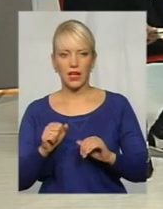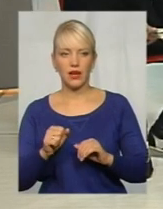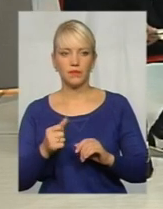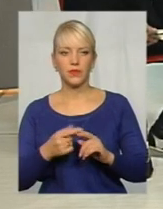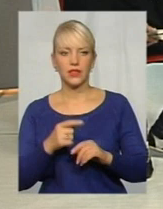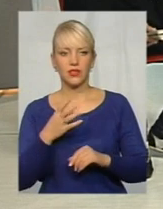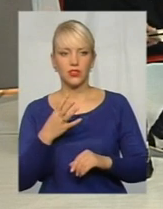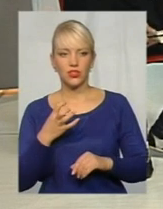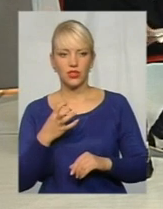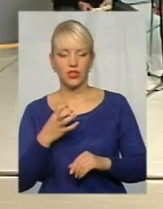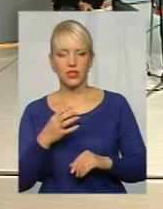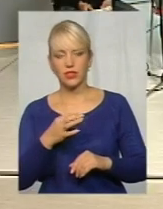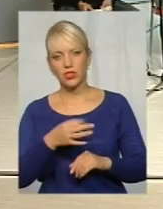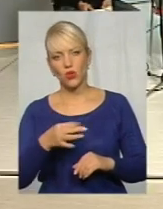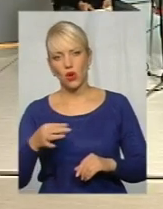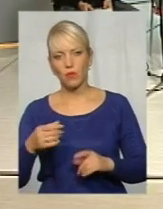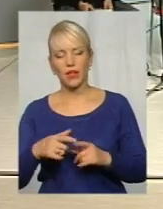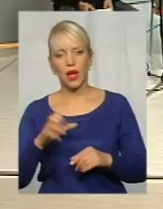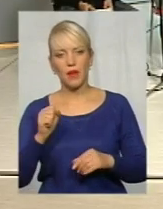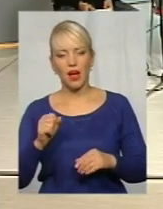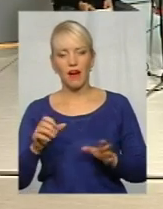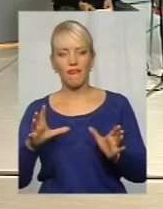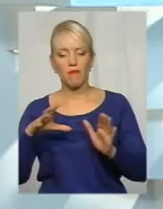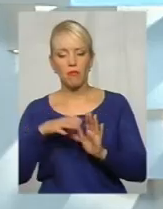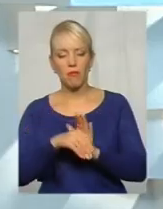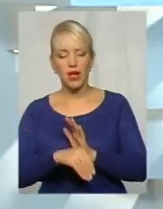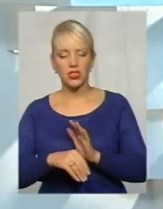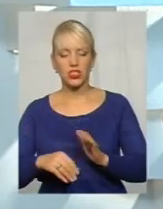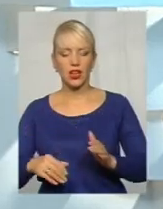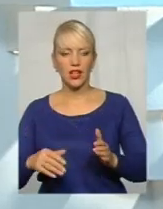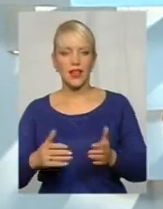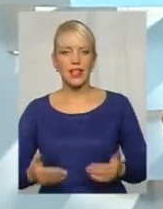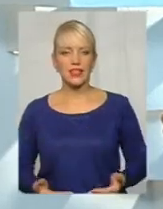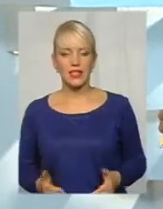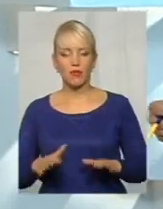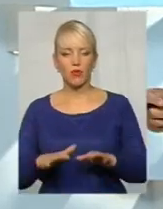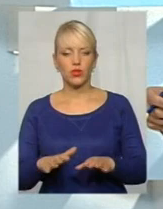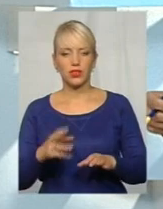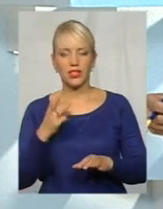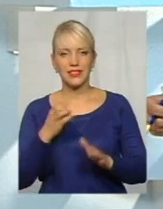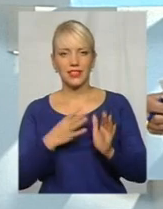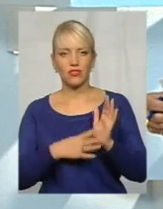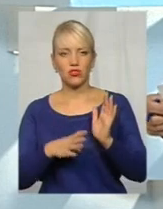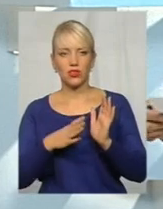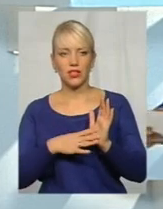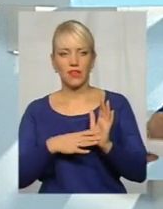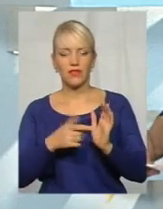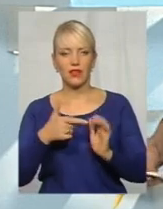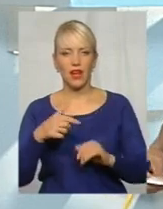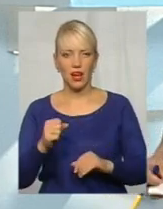400, власне, з копійками, а у межах населеного пункту землі запасу складають 399 гектарів всього-навсього.